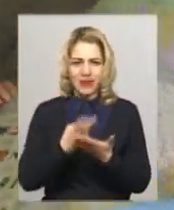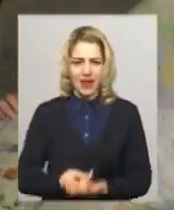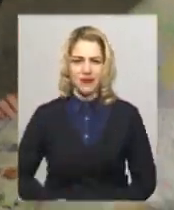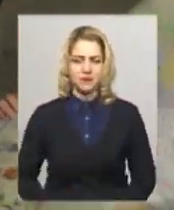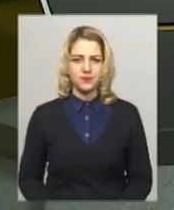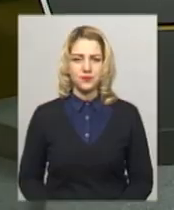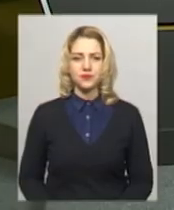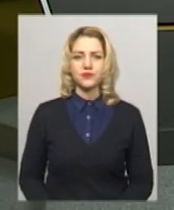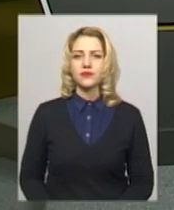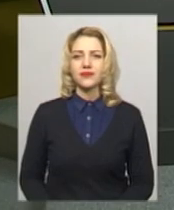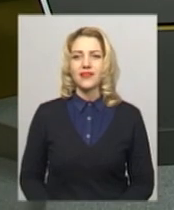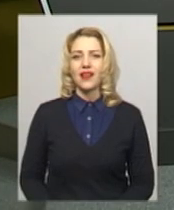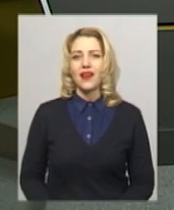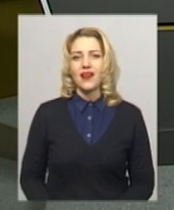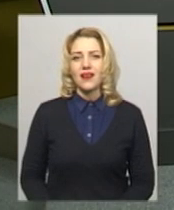Центр.